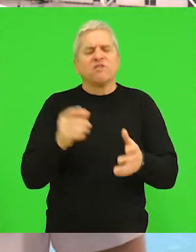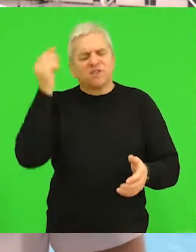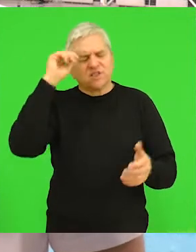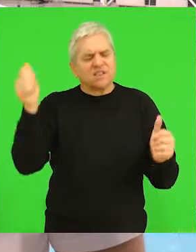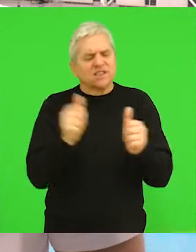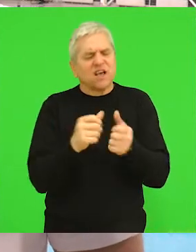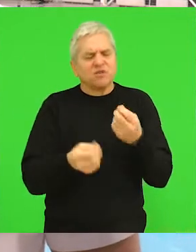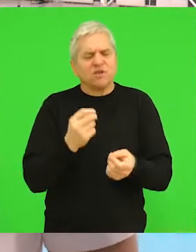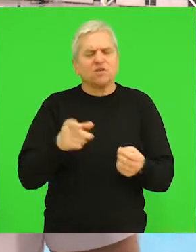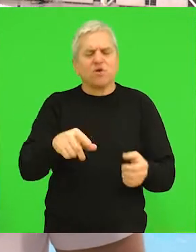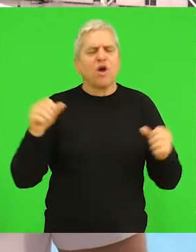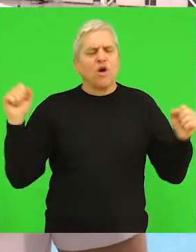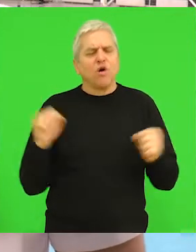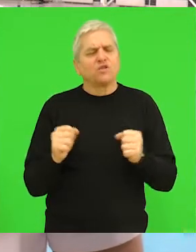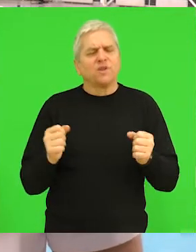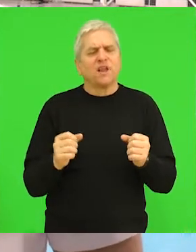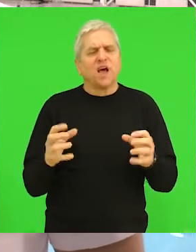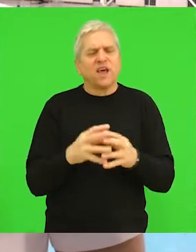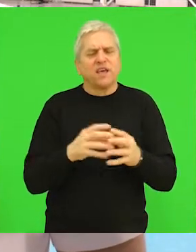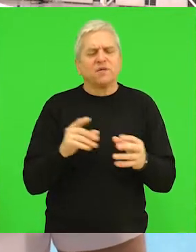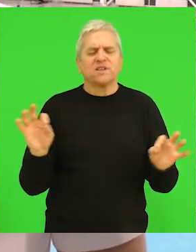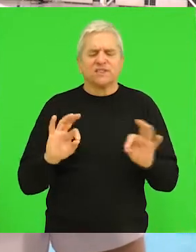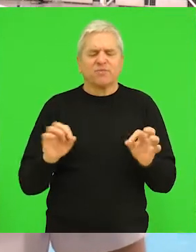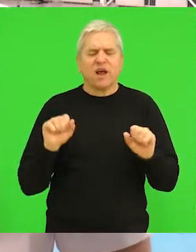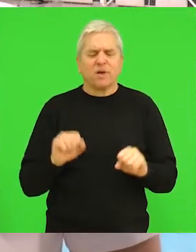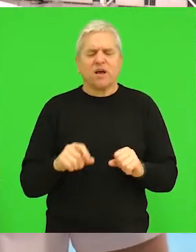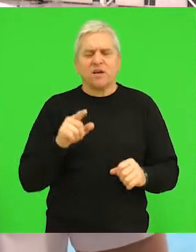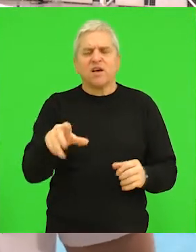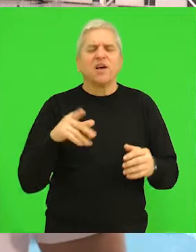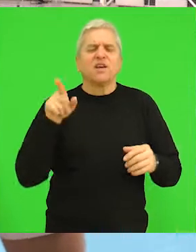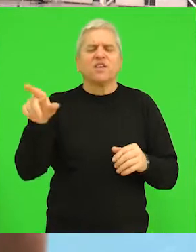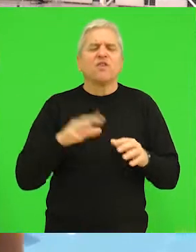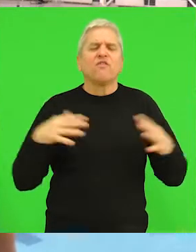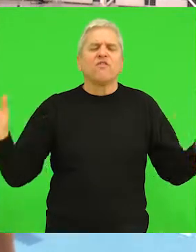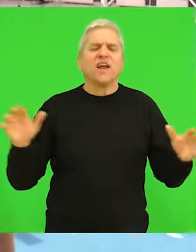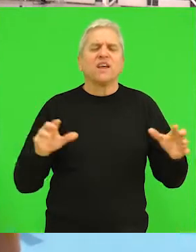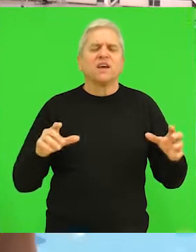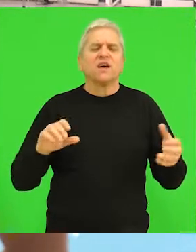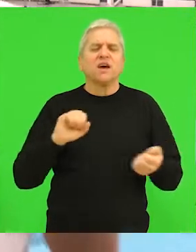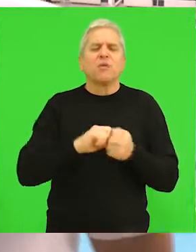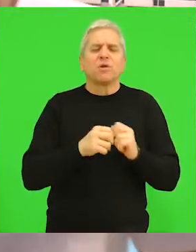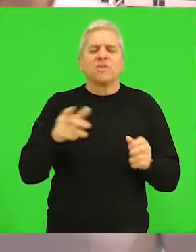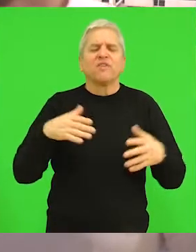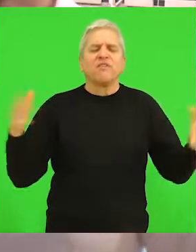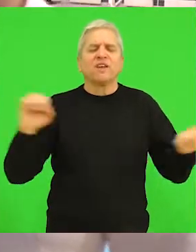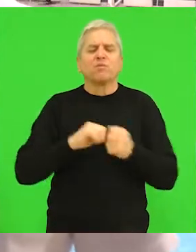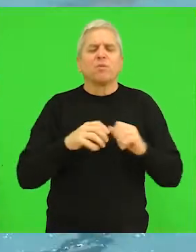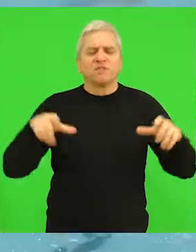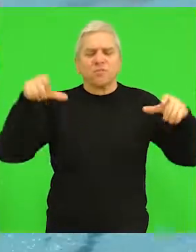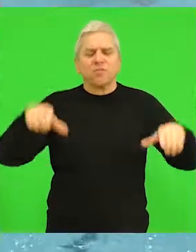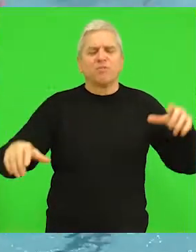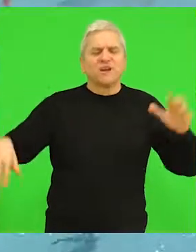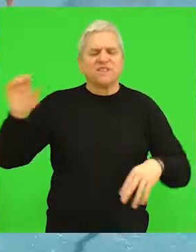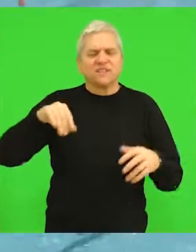jednostavno jedna od ozbiljnih ekipova u Ligi da je spremna. Njihov je veliki problem što su imali problem sa bazenom i jednostavno